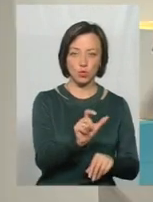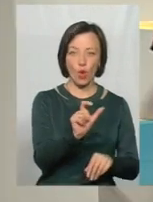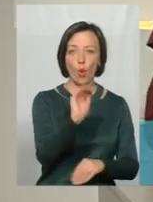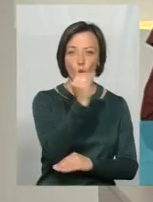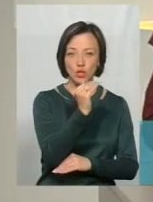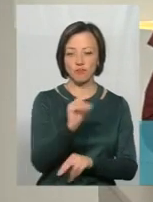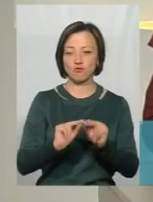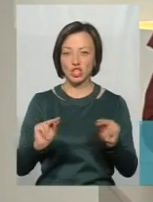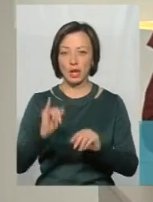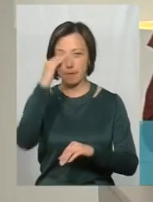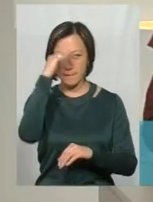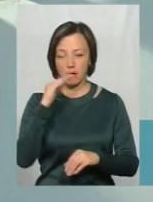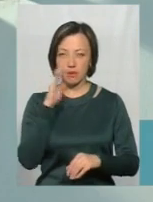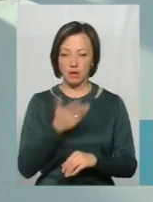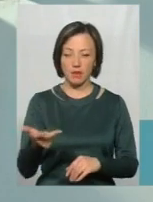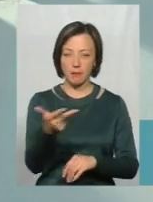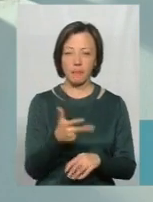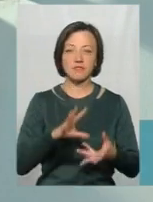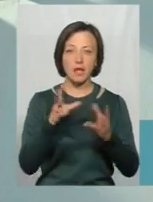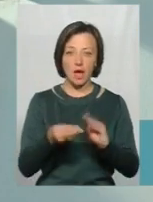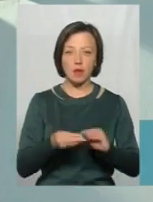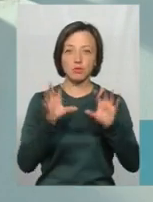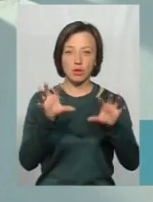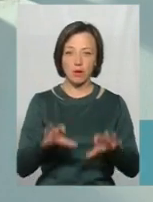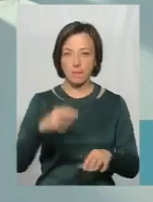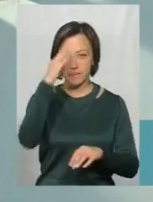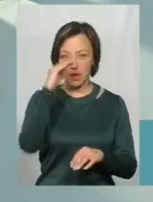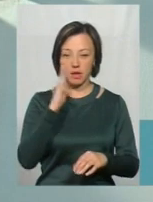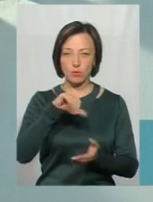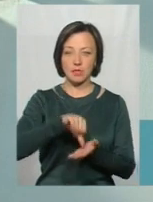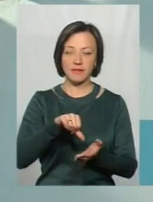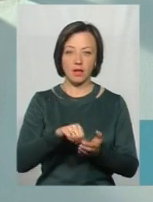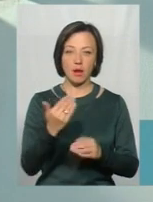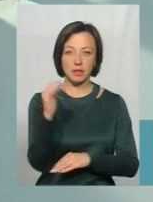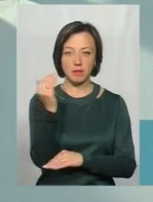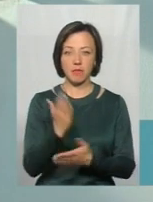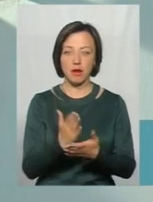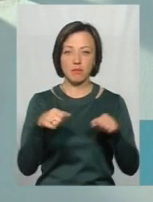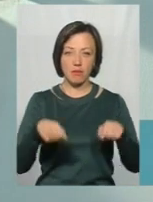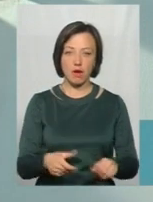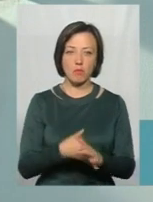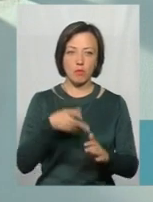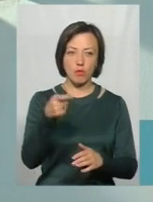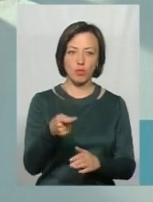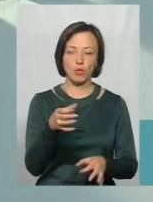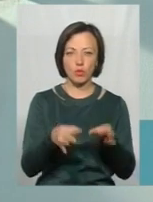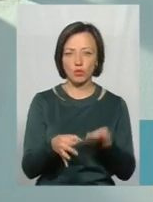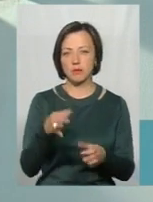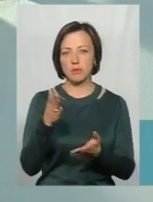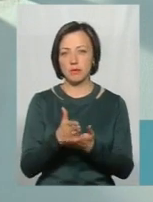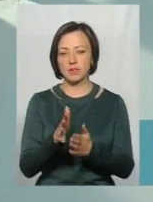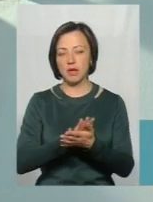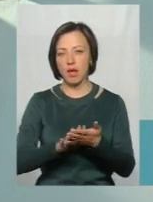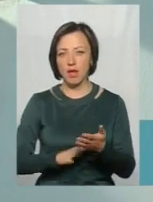і батьки. Взагалі, по законодавству, батьки є представниками дитини. Вони мають право подавати позови, вони мають подавати